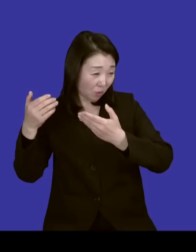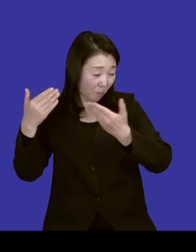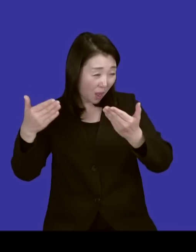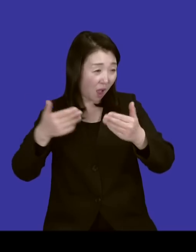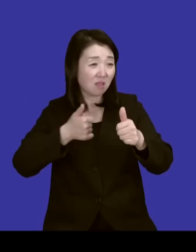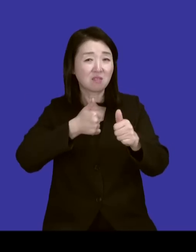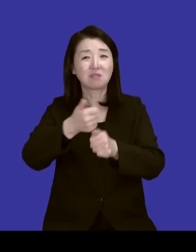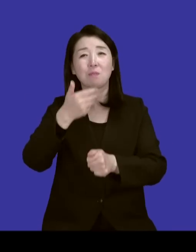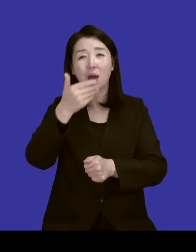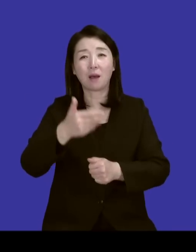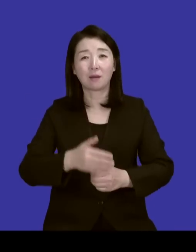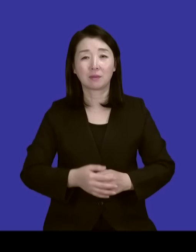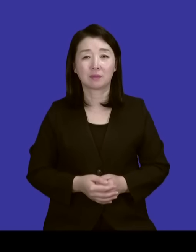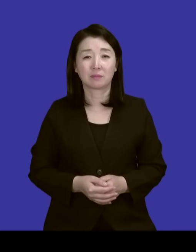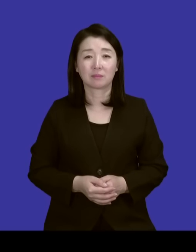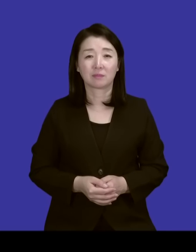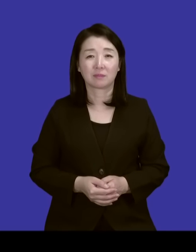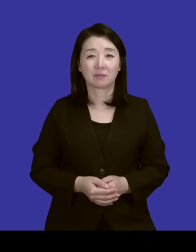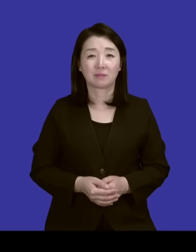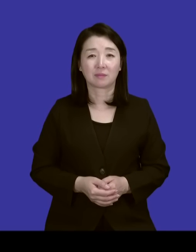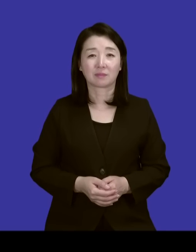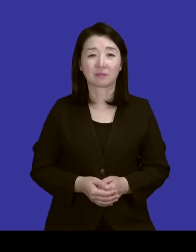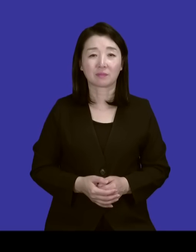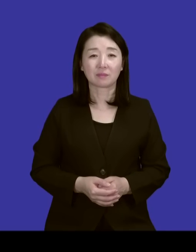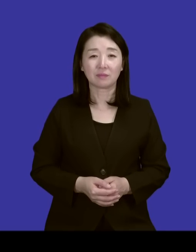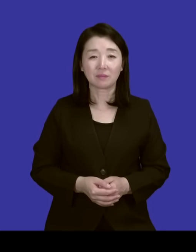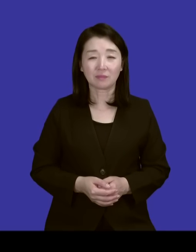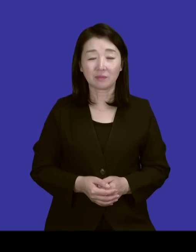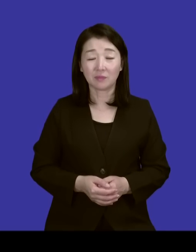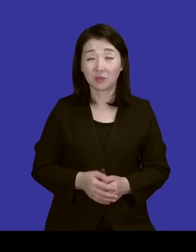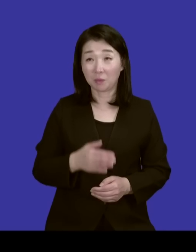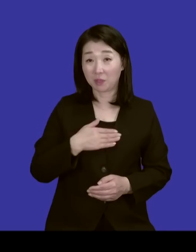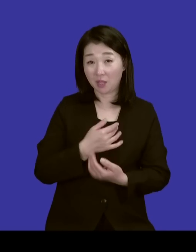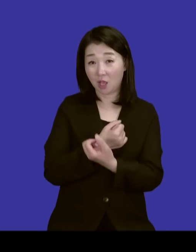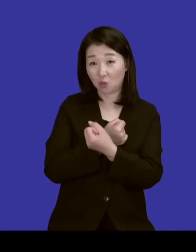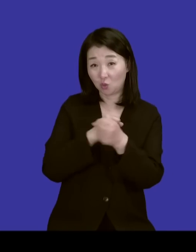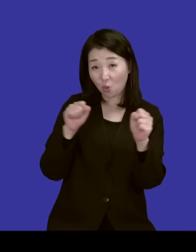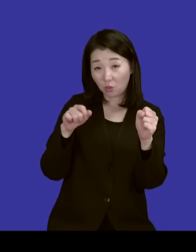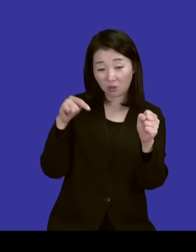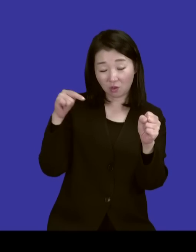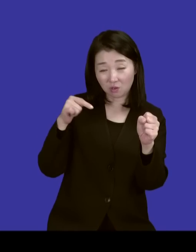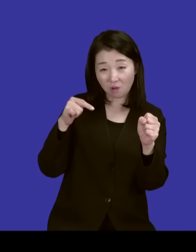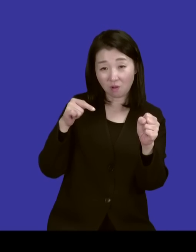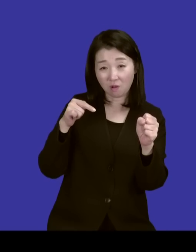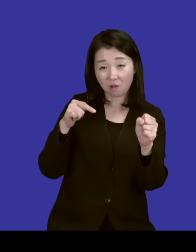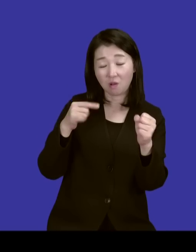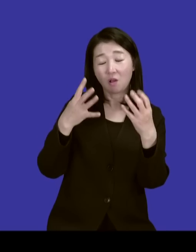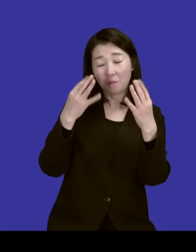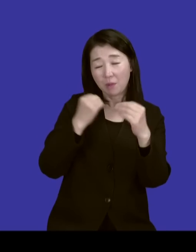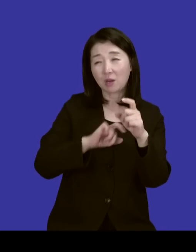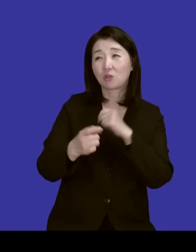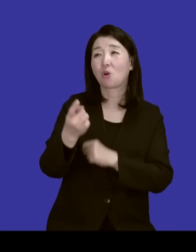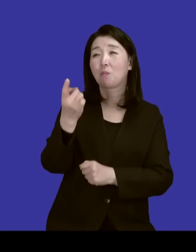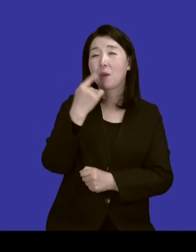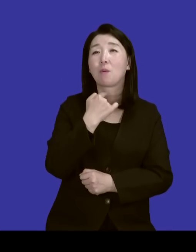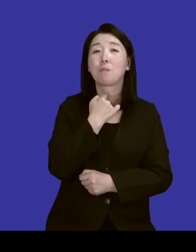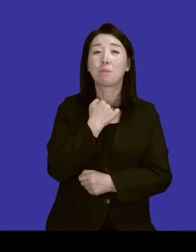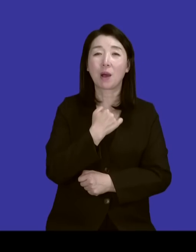이기는 거예요. 그래서 전 용서 때문에 많은 것들을 더 배우고